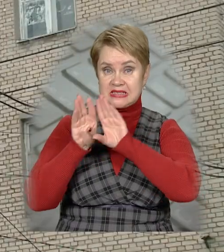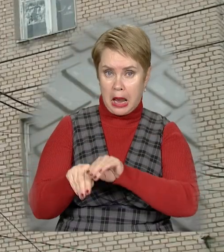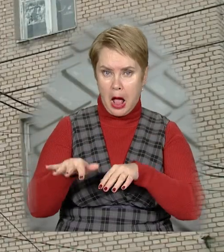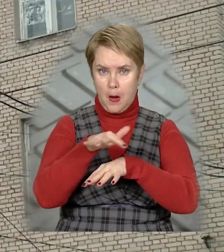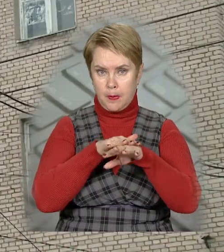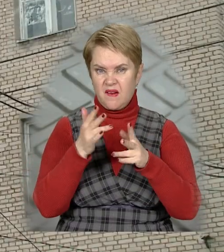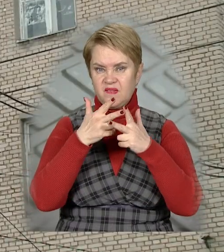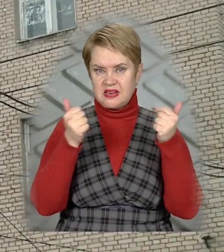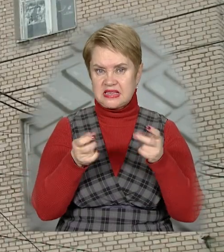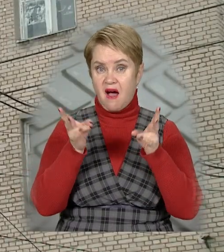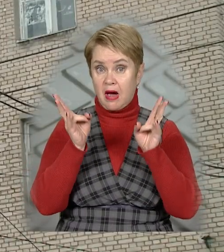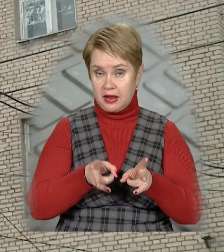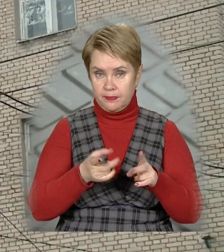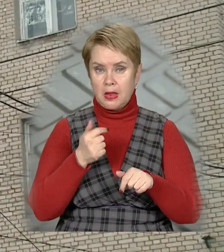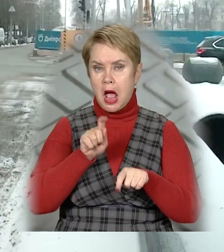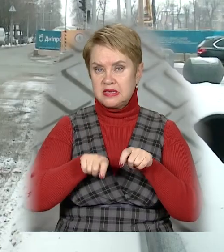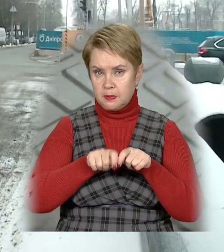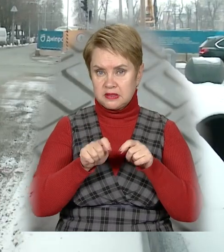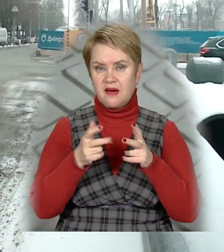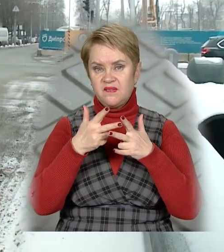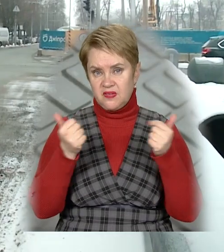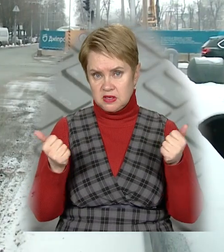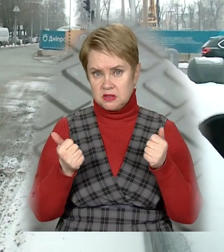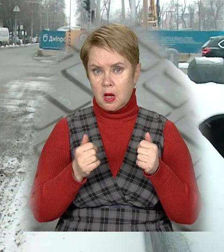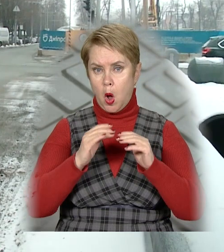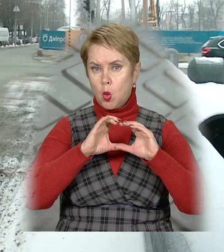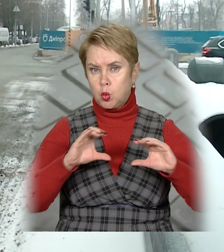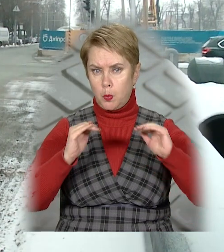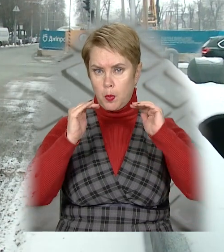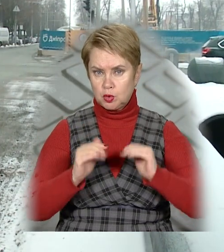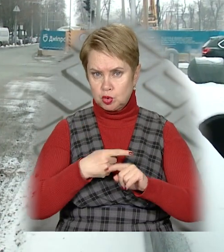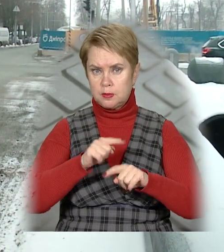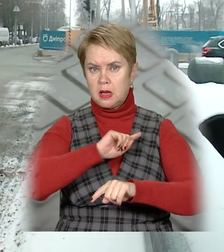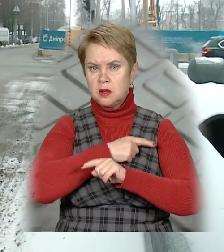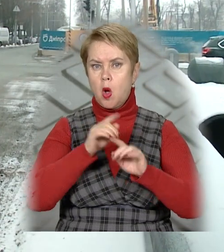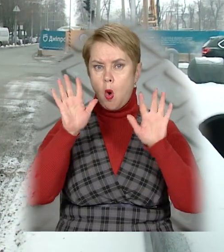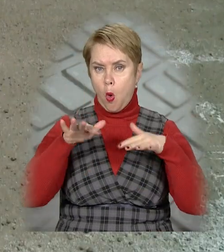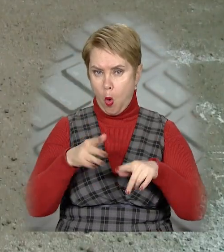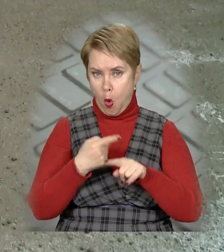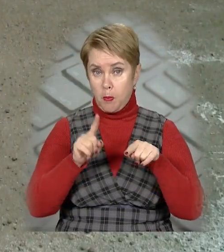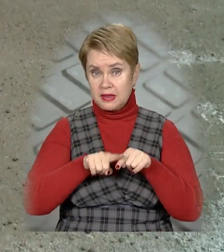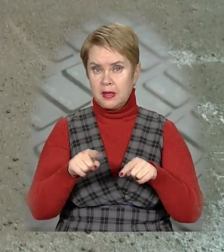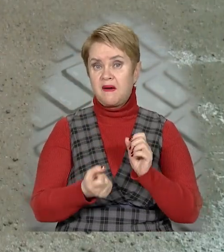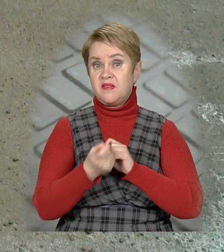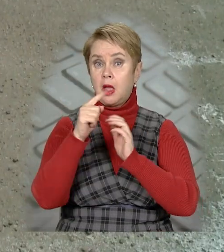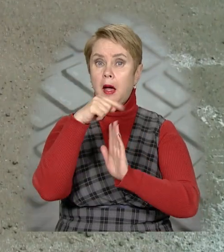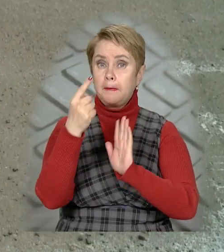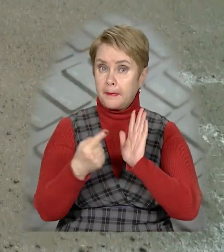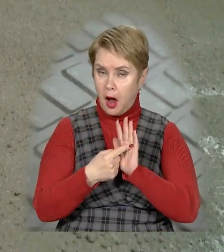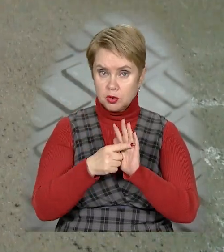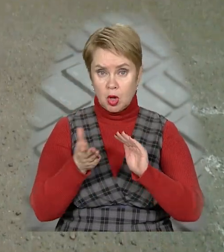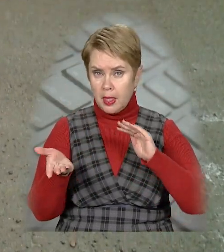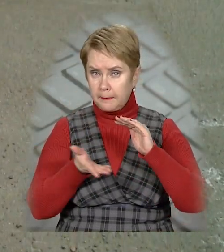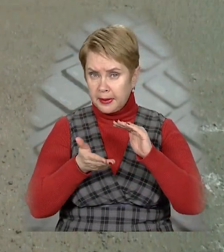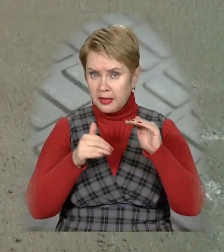відселили, а приміщення визнали аварійним. Експертиза визначила, ґрунт просів через потужні опади. Та тепер виникає питання,